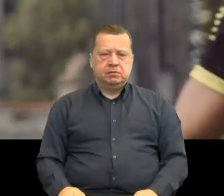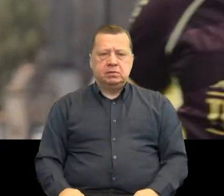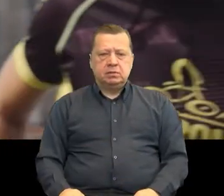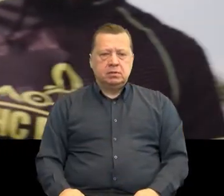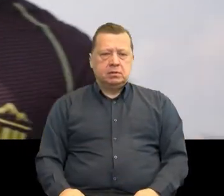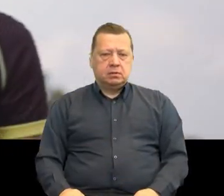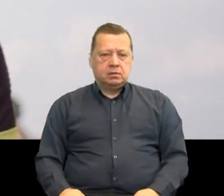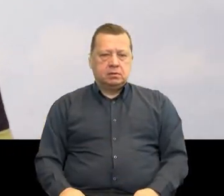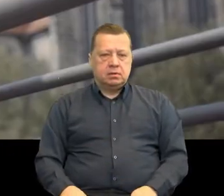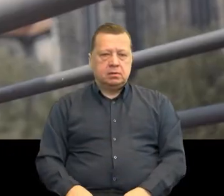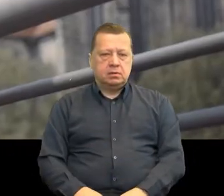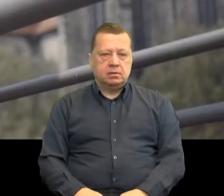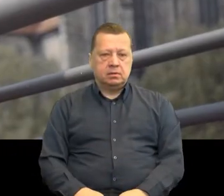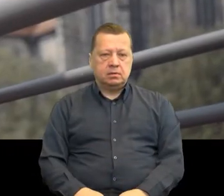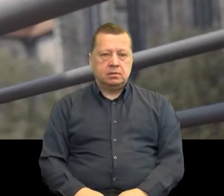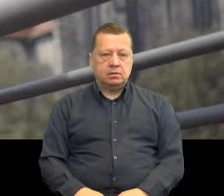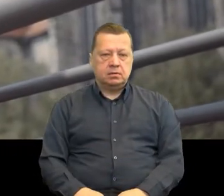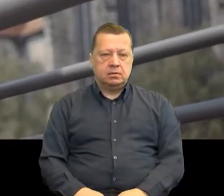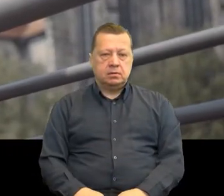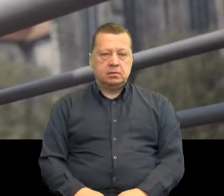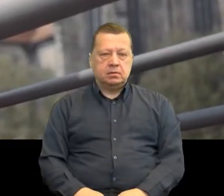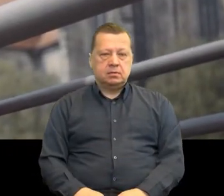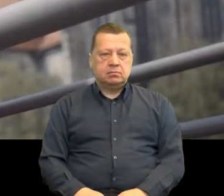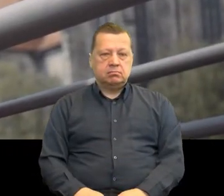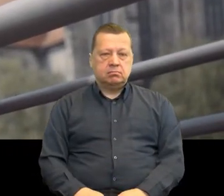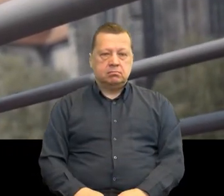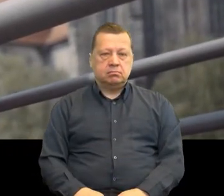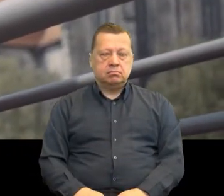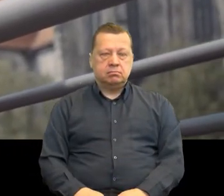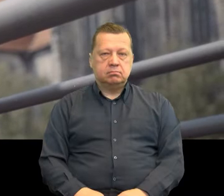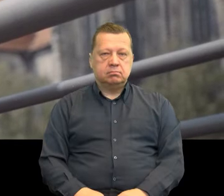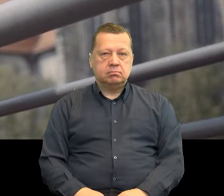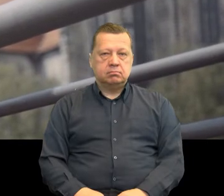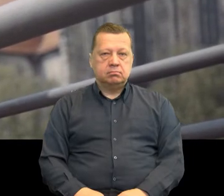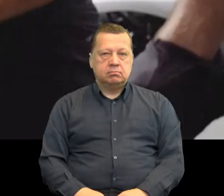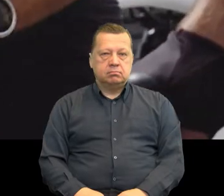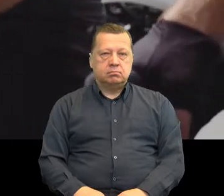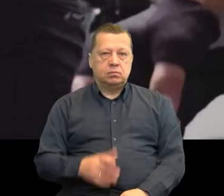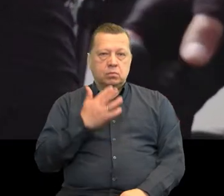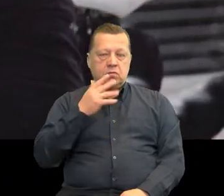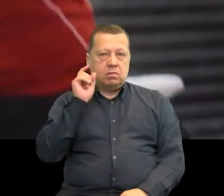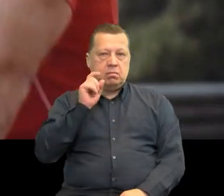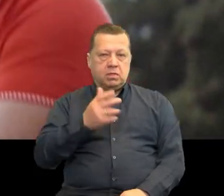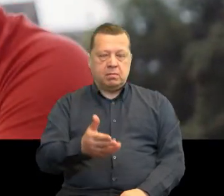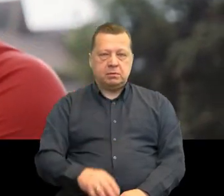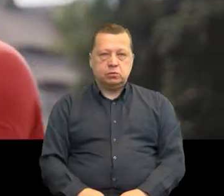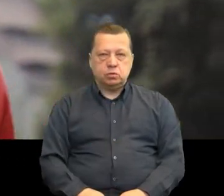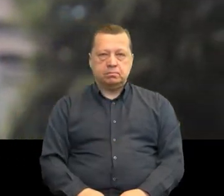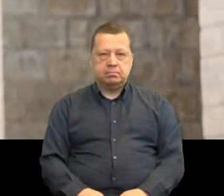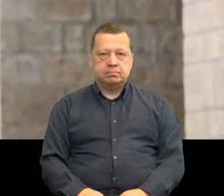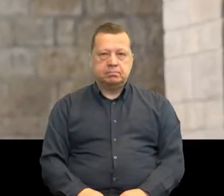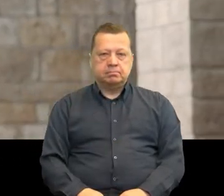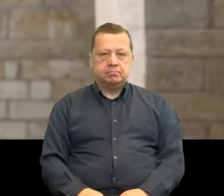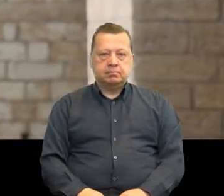fajne doświadczenie, ponieważ można się spotkać wiele ludzi, nie tylko z Niemczech, ale też z Polską i Czechą, którzy pojeżdżają na